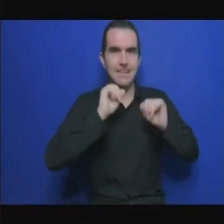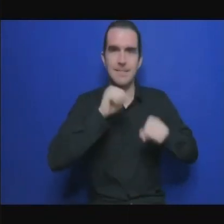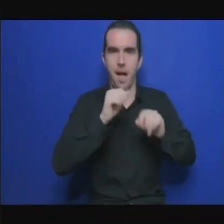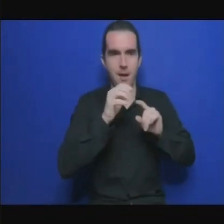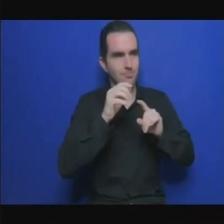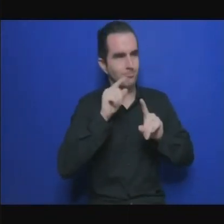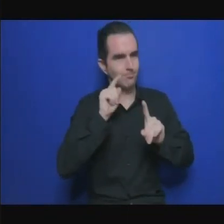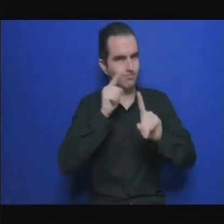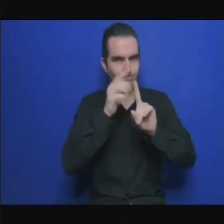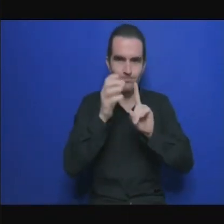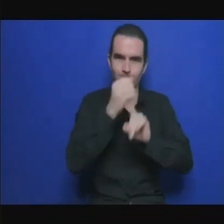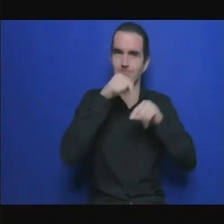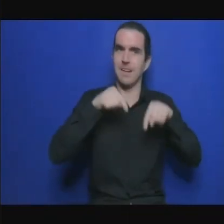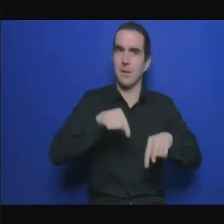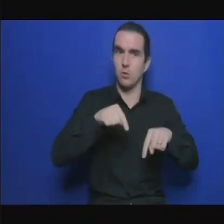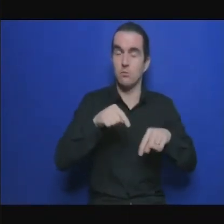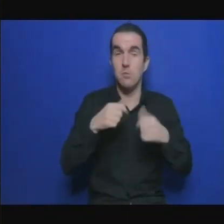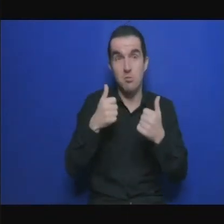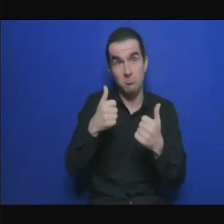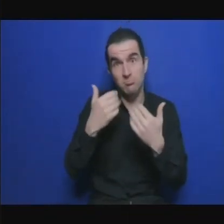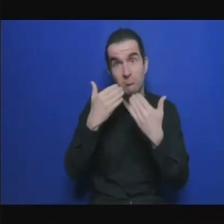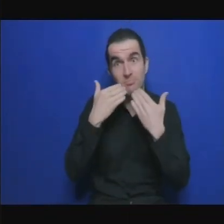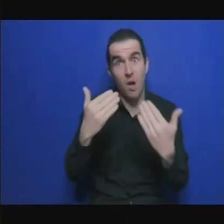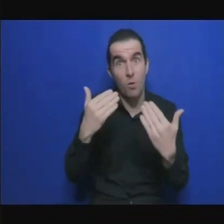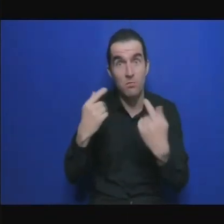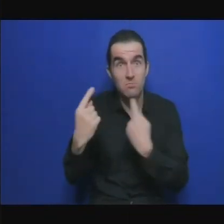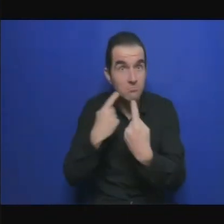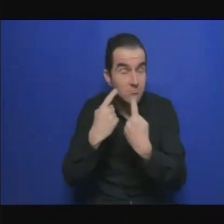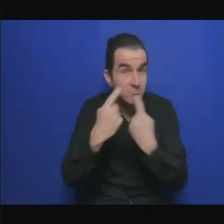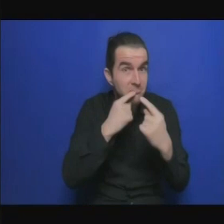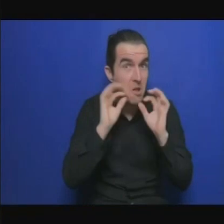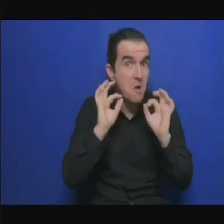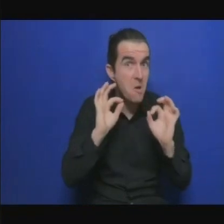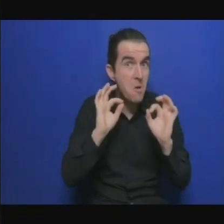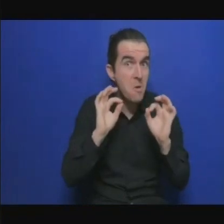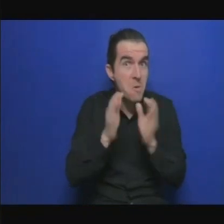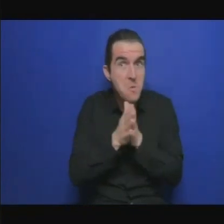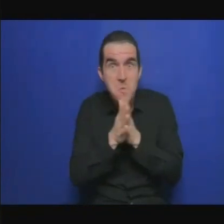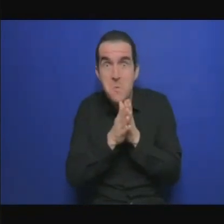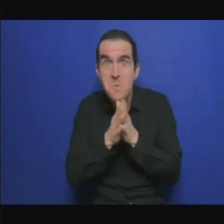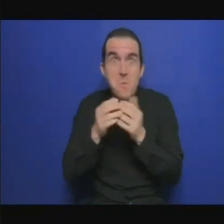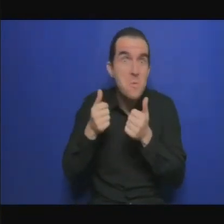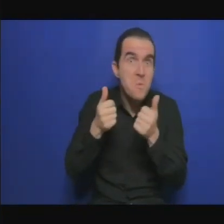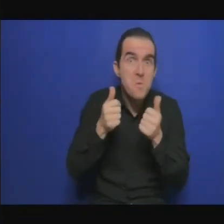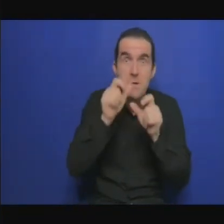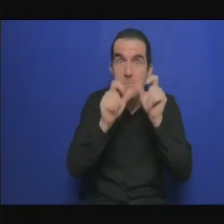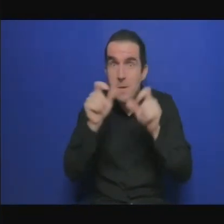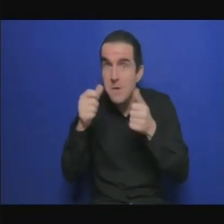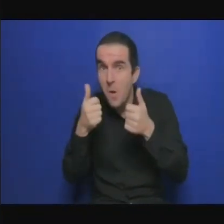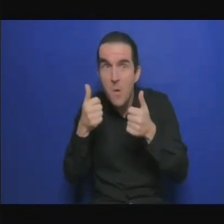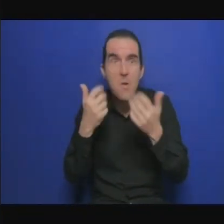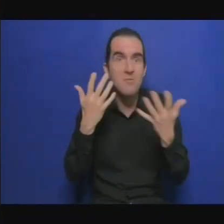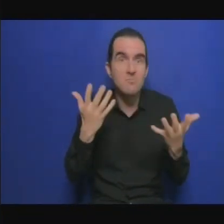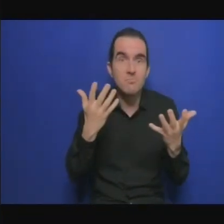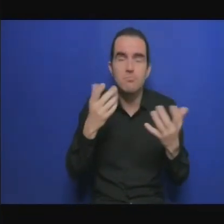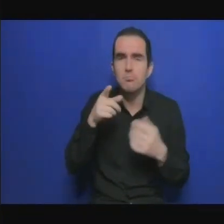mon numéro auprès de Bistrad je vous attends je suis à Lagos vous avez un avion on est là merci infiniment